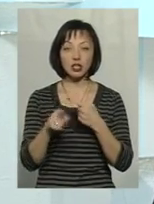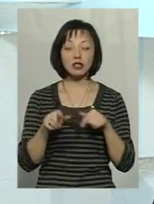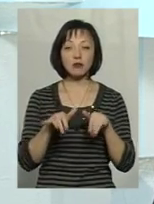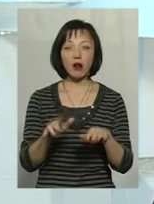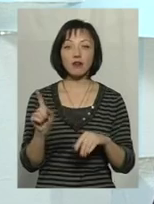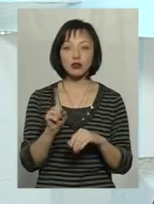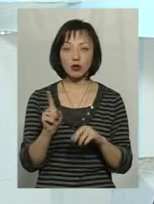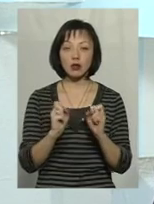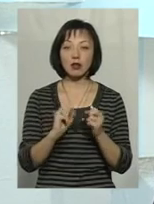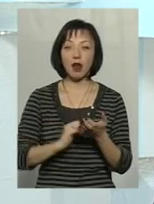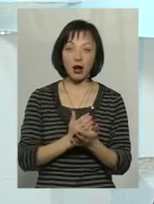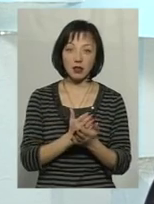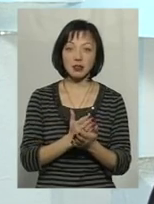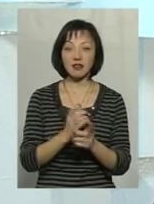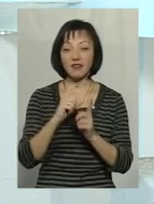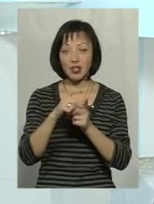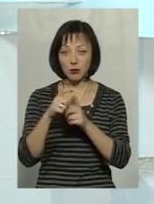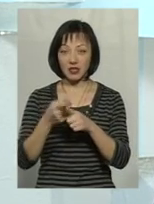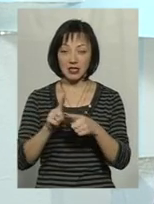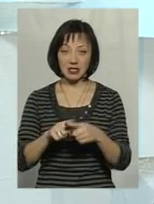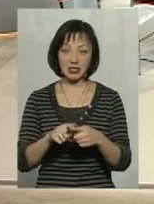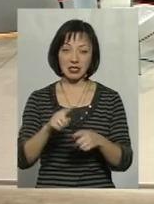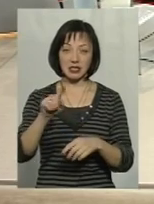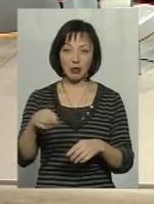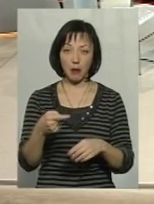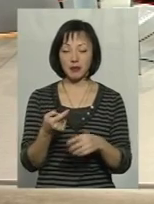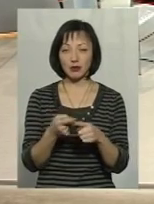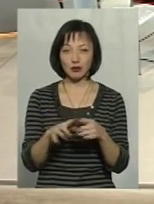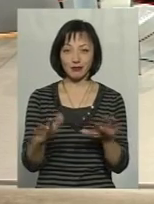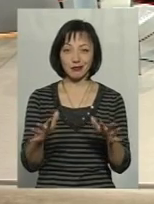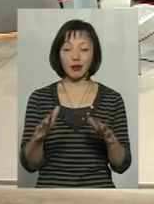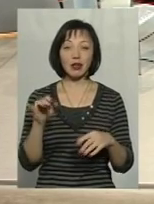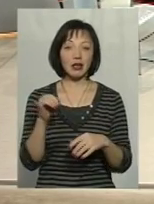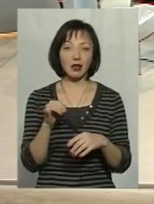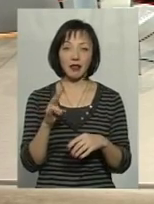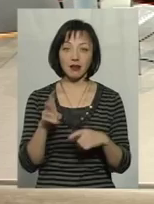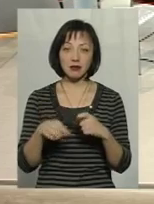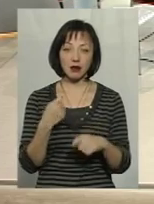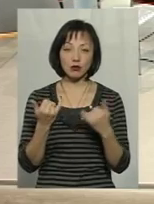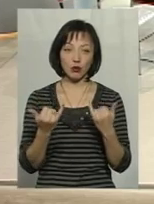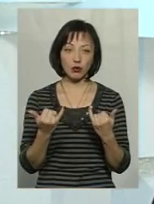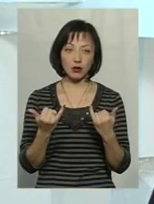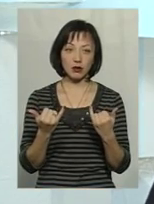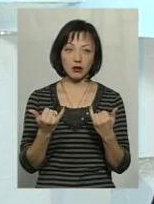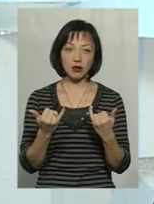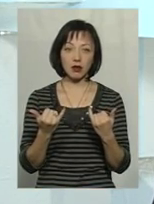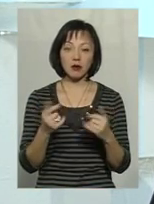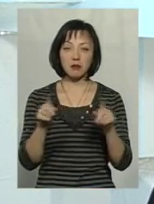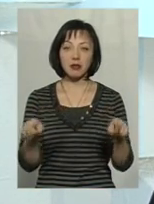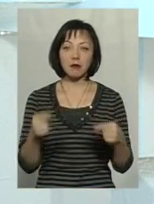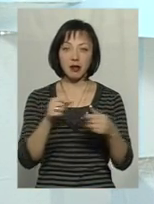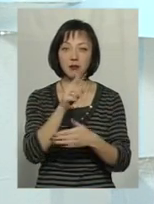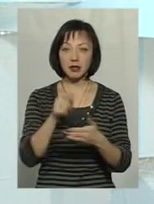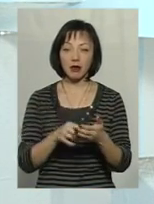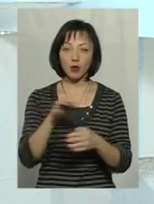справа, що якість відповідей на ці депутатські запити сьогодні куляє. І не зря сьогодні ми ставили питання, щоб